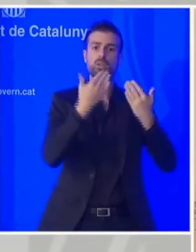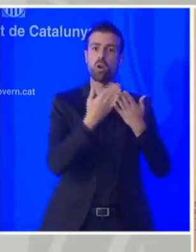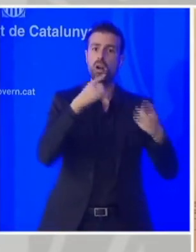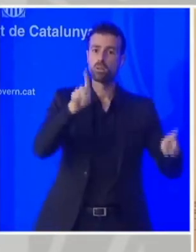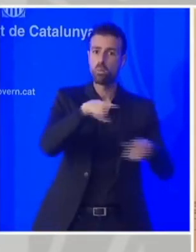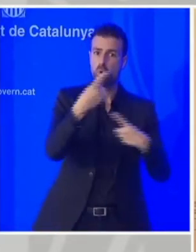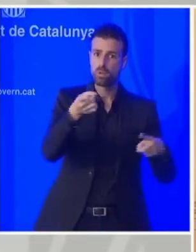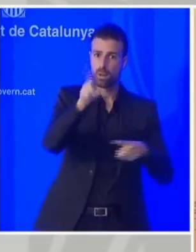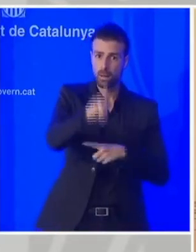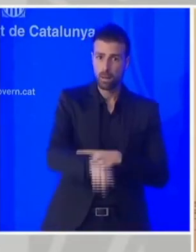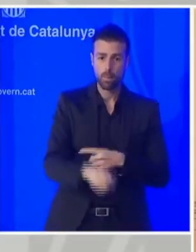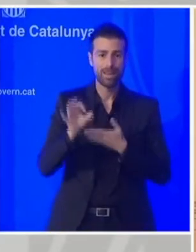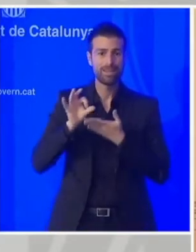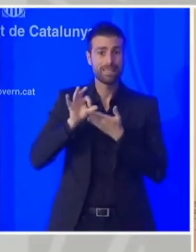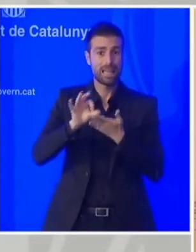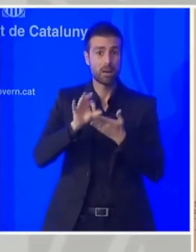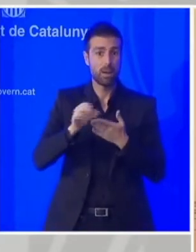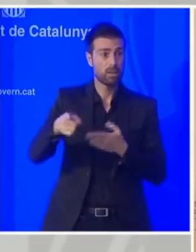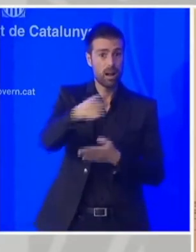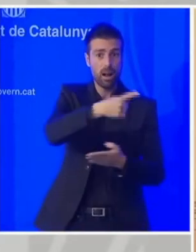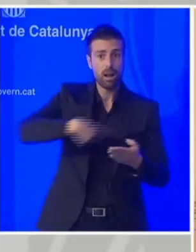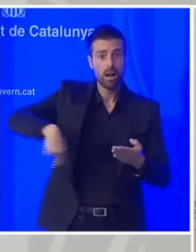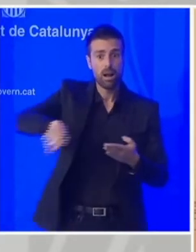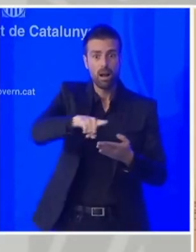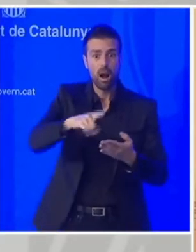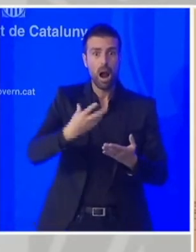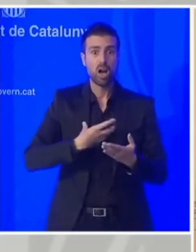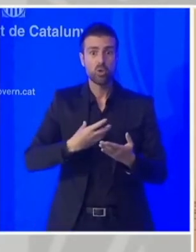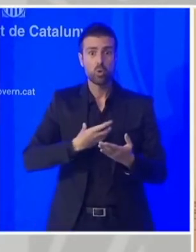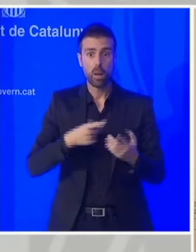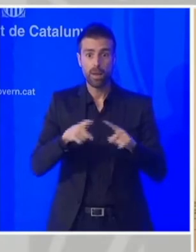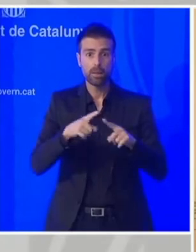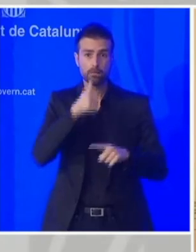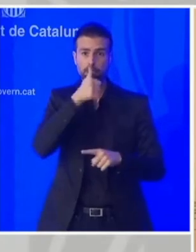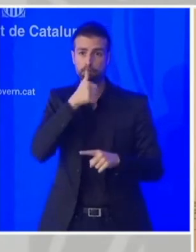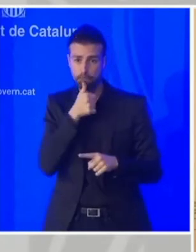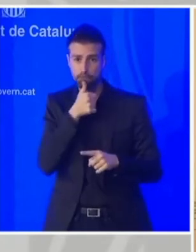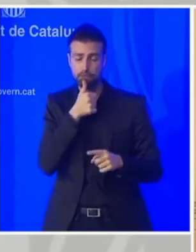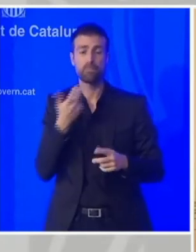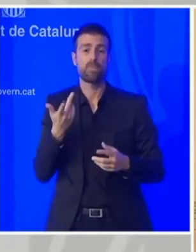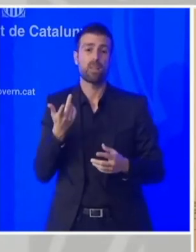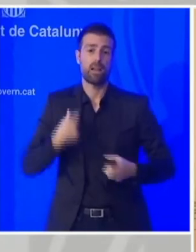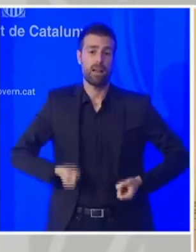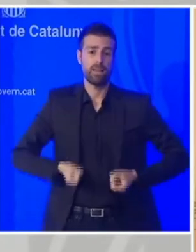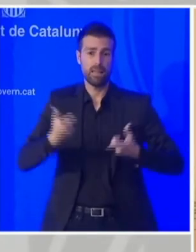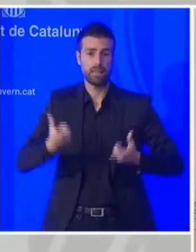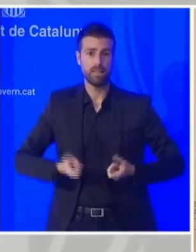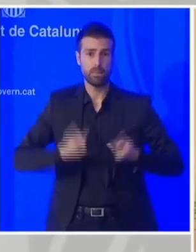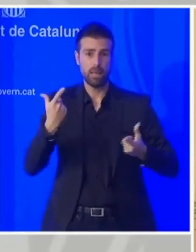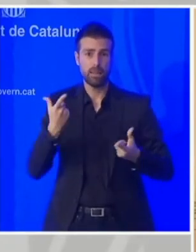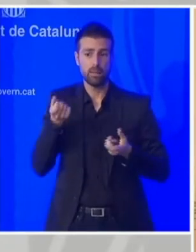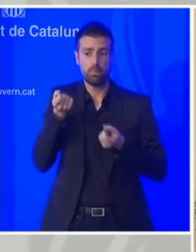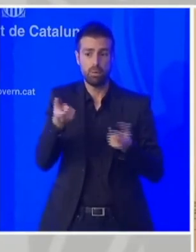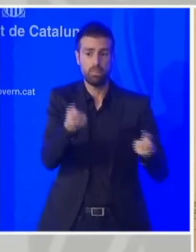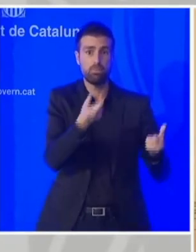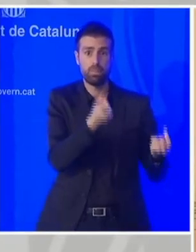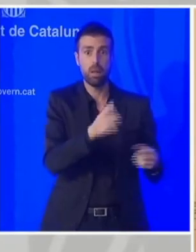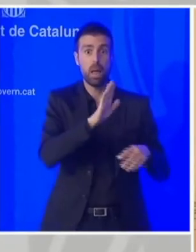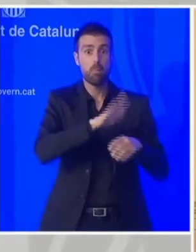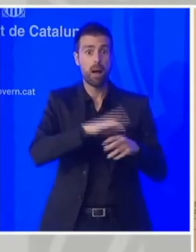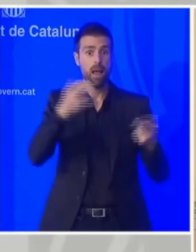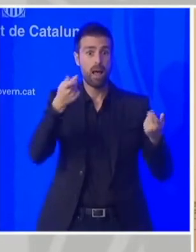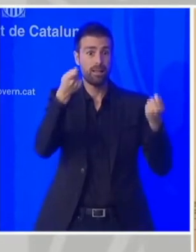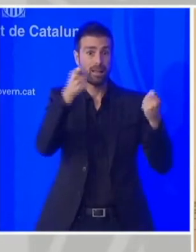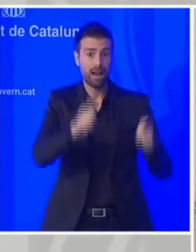tot el que són serveis, que molts ajuntaments estan aguantant les estructures amb uns sobrecostos, ja perquè estiguin tancats i no